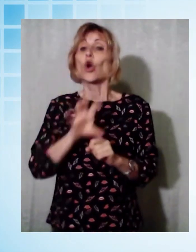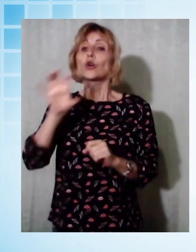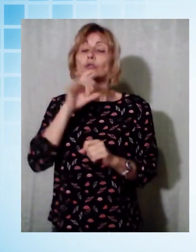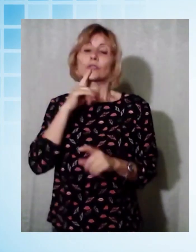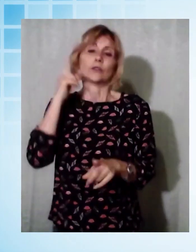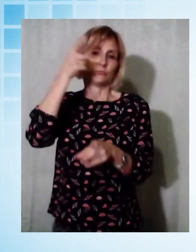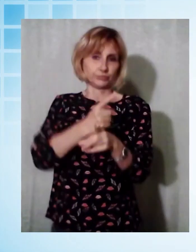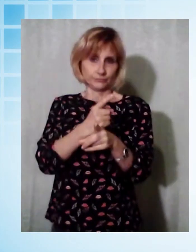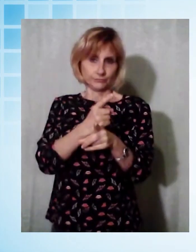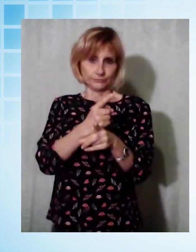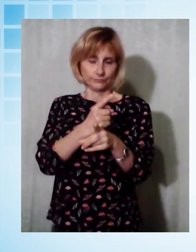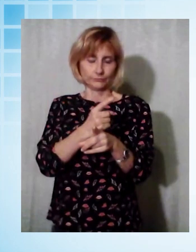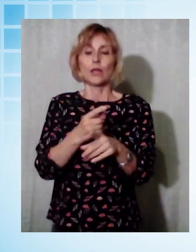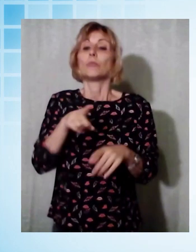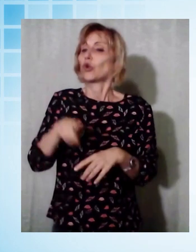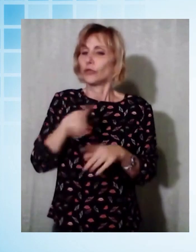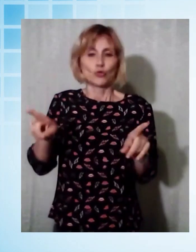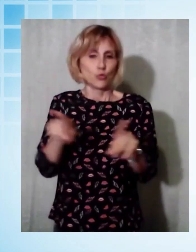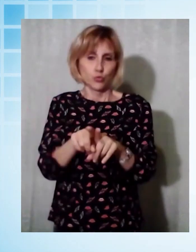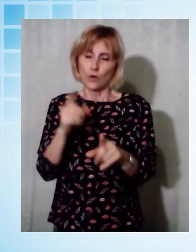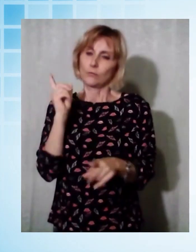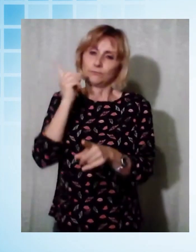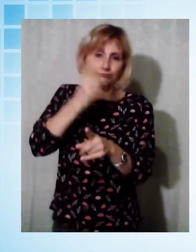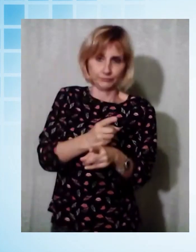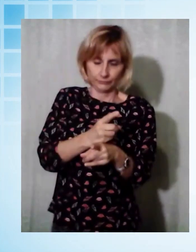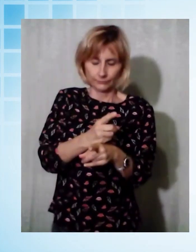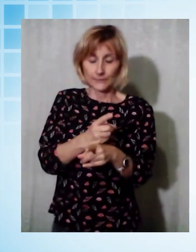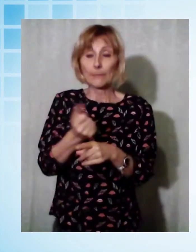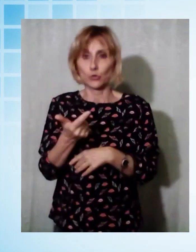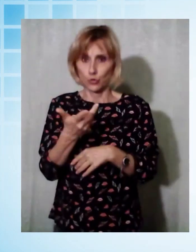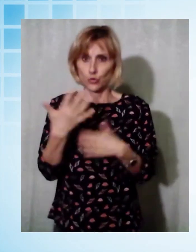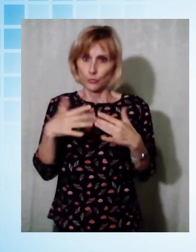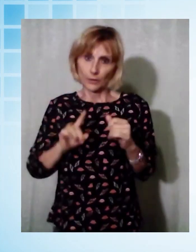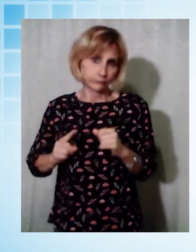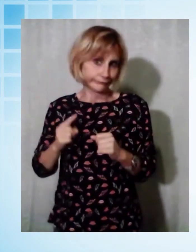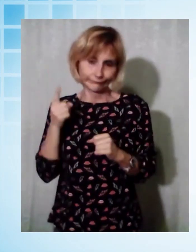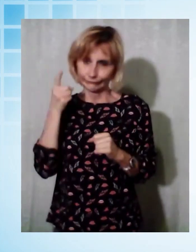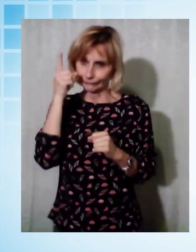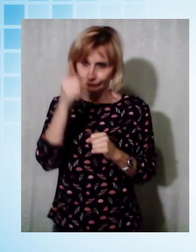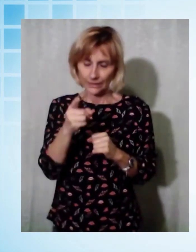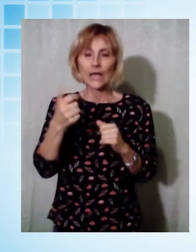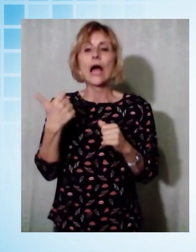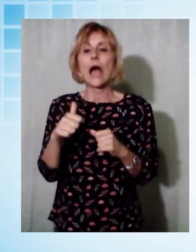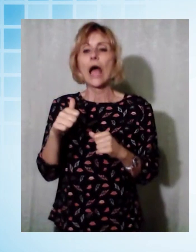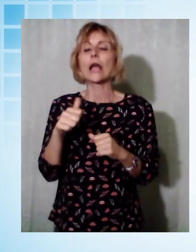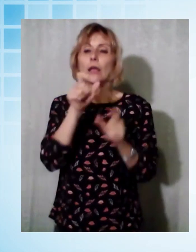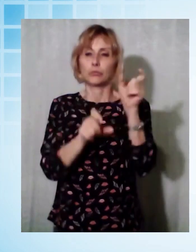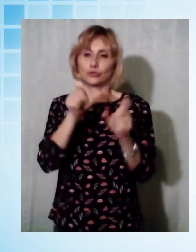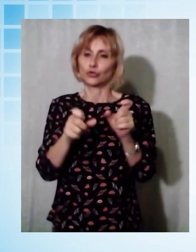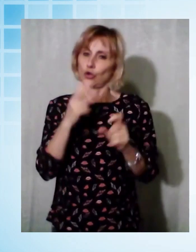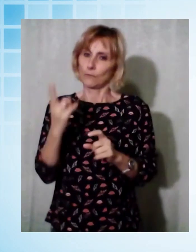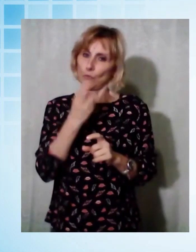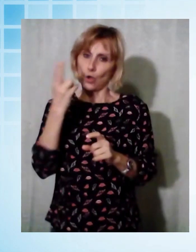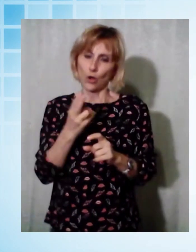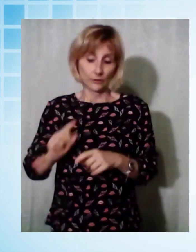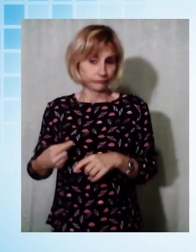provincia. Numeri che però sono sempre elevati, così come è elevato anche il numero di decessi che si è registrato nelle